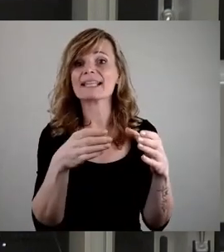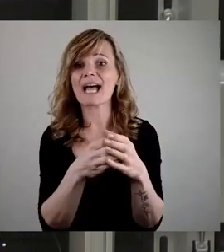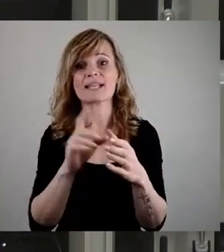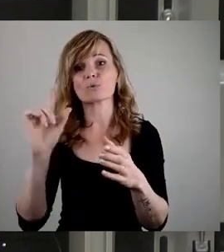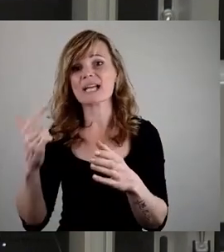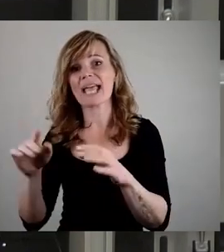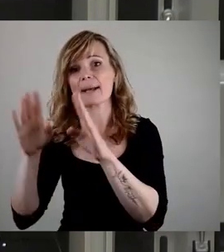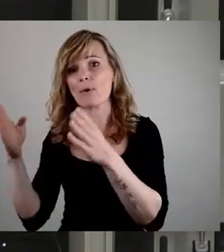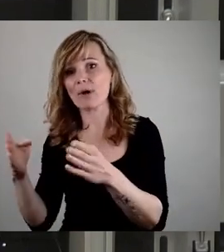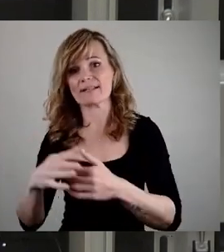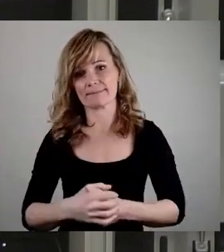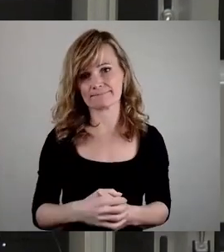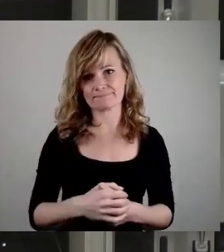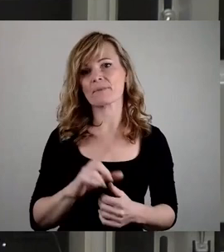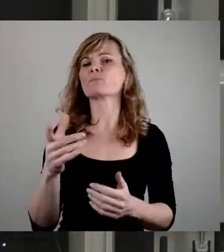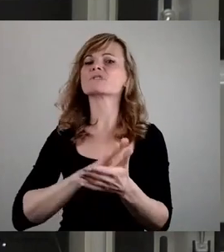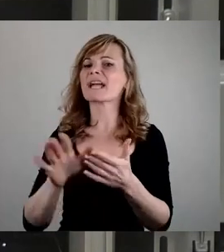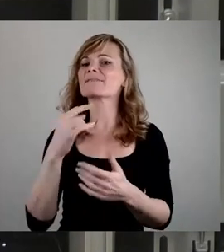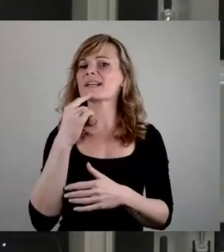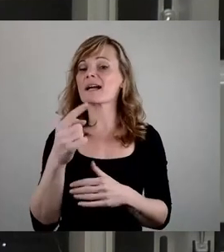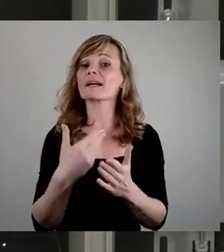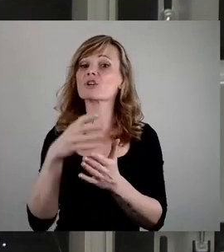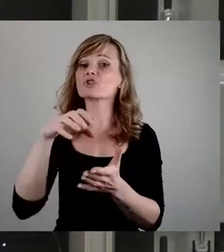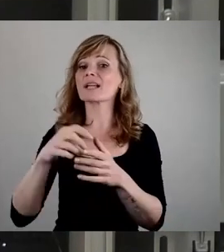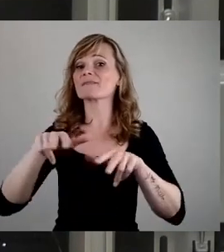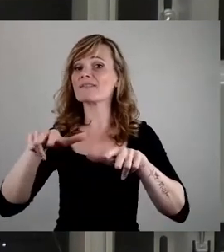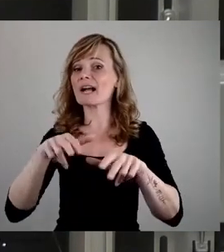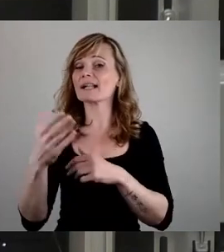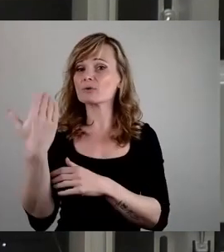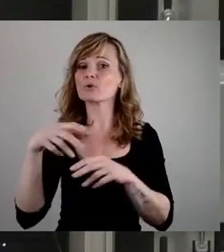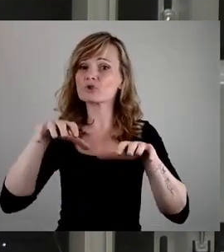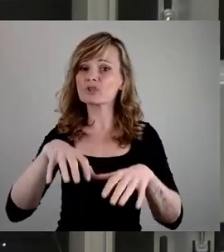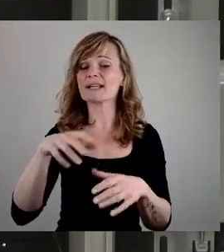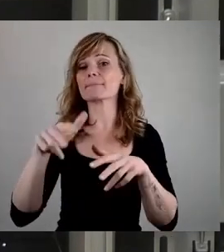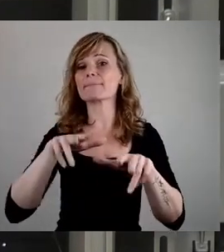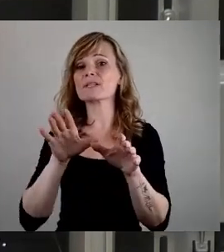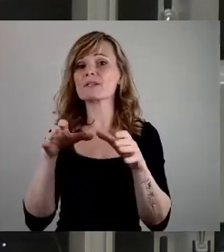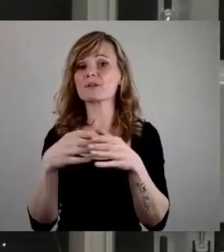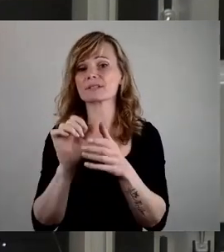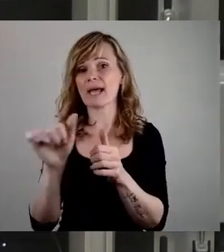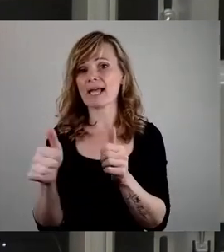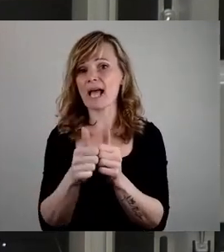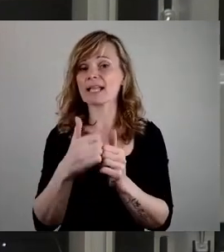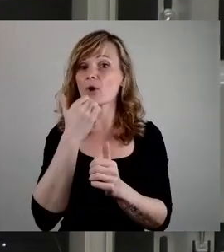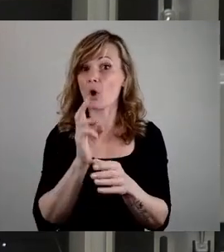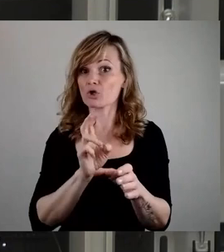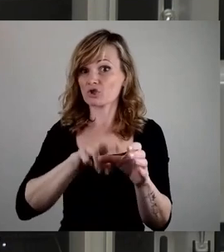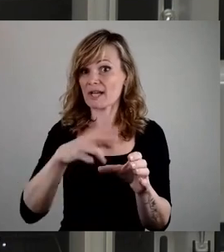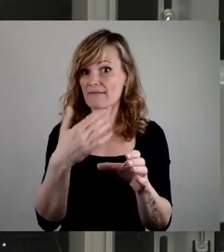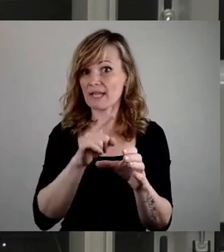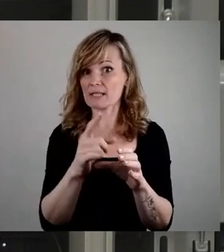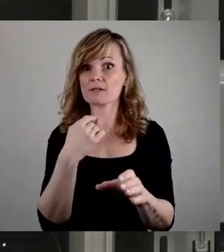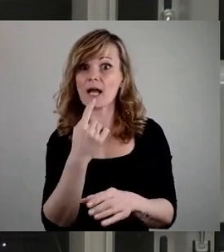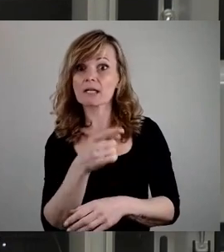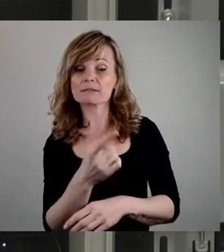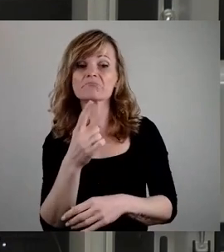einfach sagen, die Stadtverwaltung war im Stadtbezirksbeirat in Klotsche und hat sich hingestellt und hat gesagt, es wird